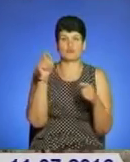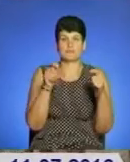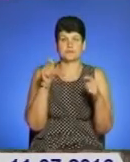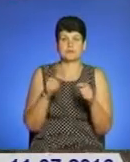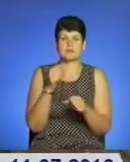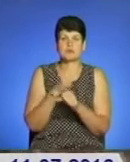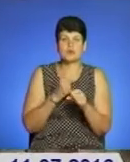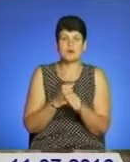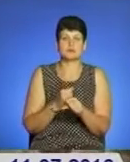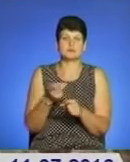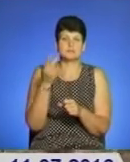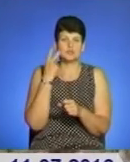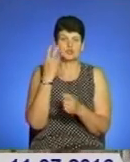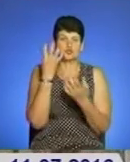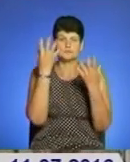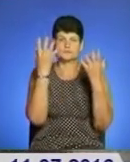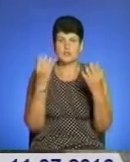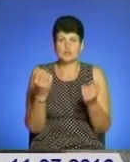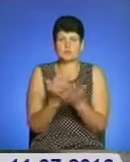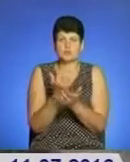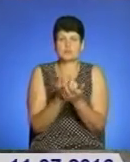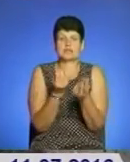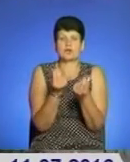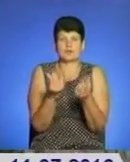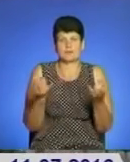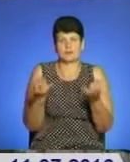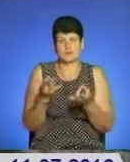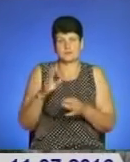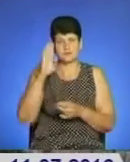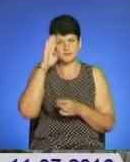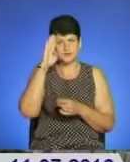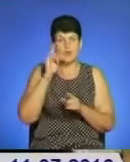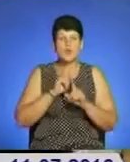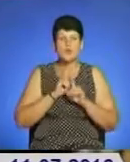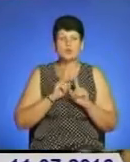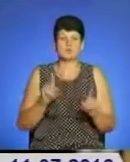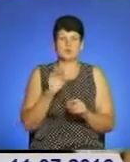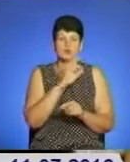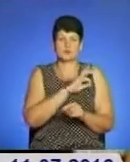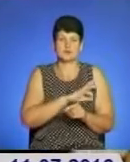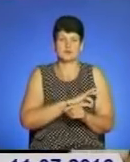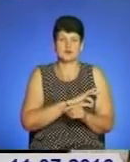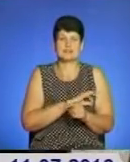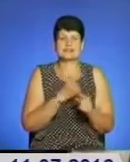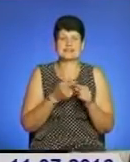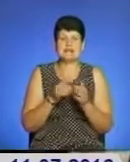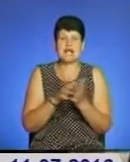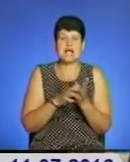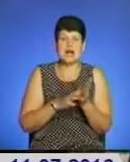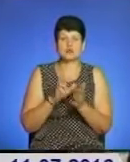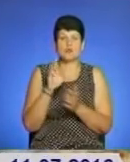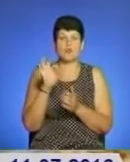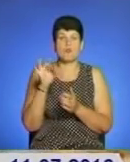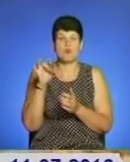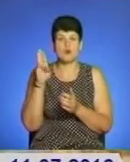безперервному режимі 4 дні, щоб заробити кошти на потреби бійців. Особливо користувалися попитом солдатська каша, борщ,